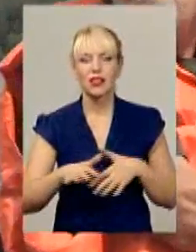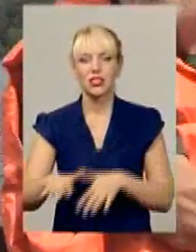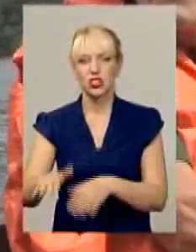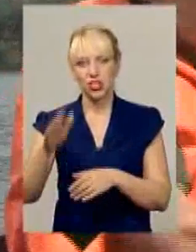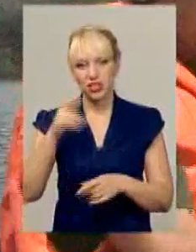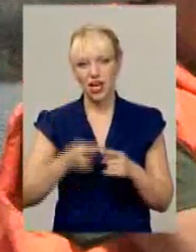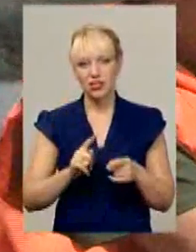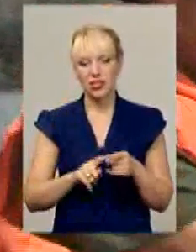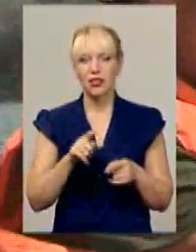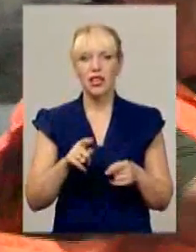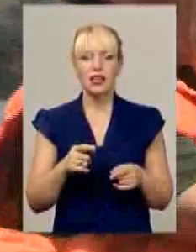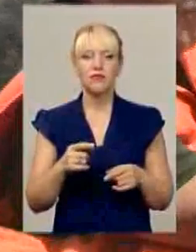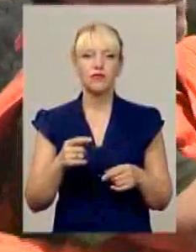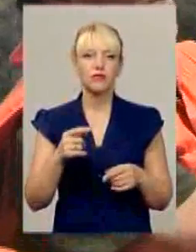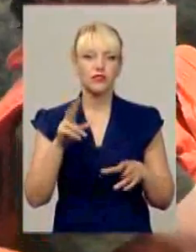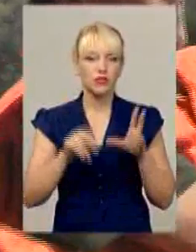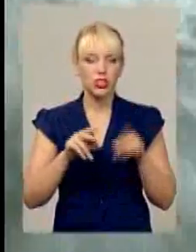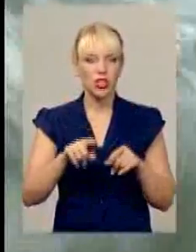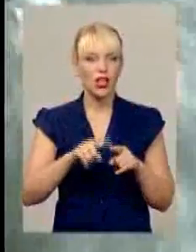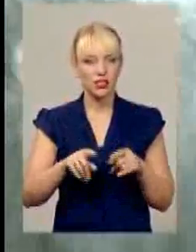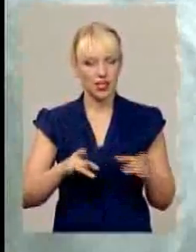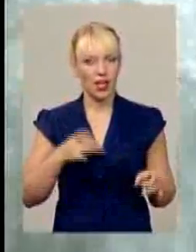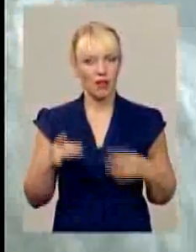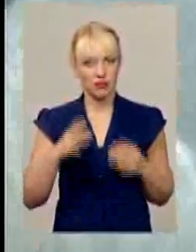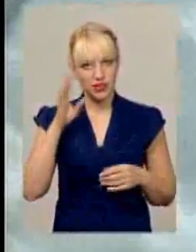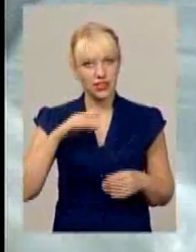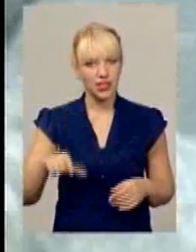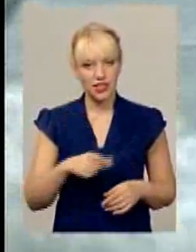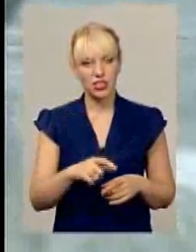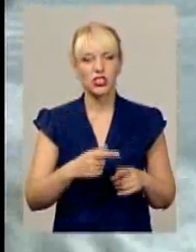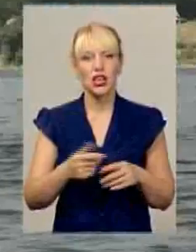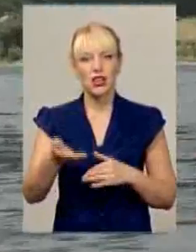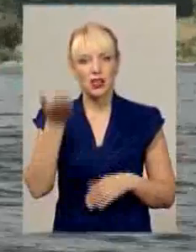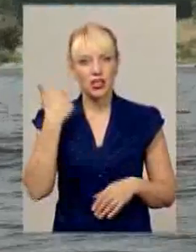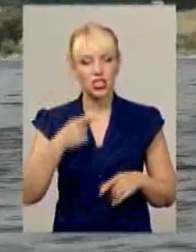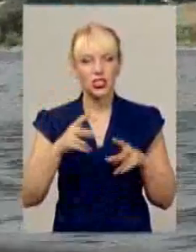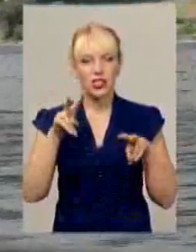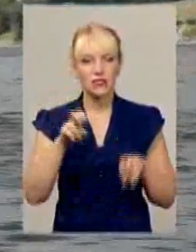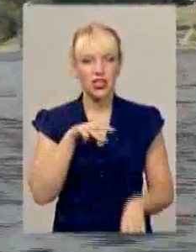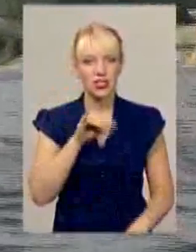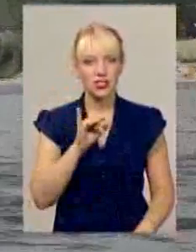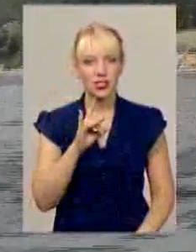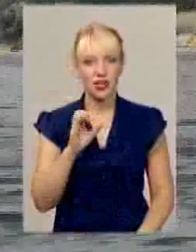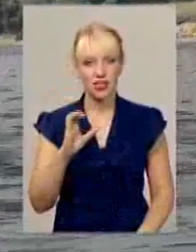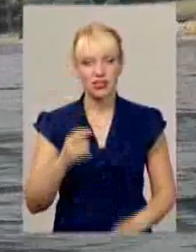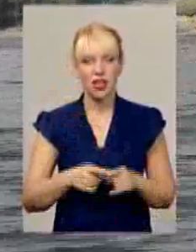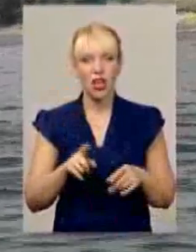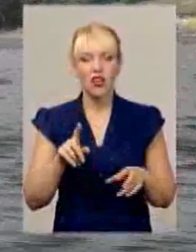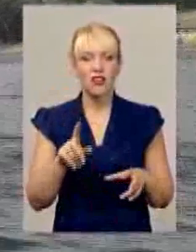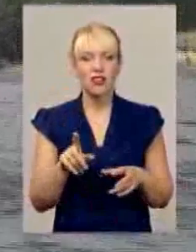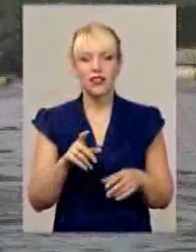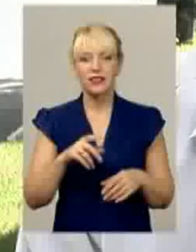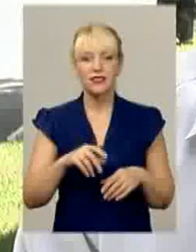репутація річки з примхливою вдачою. Не дарма у давні часи його називали тіраз, що з курдської перекладається як дикий,